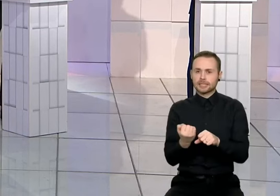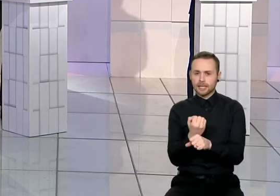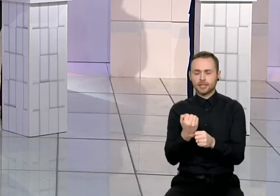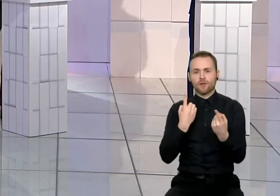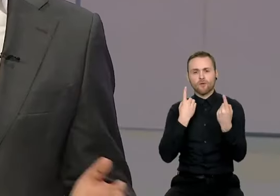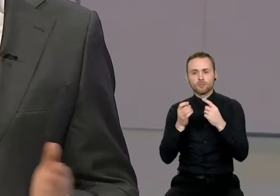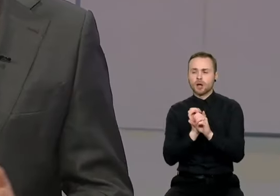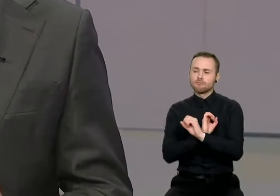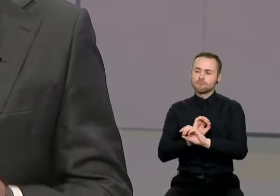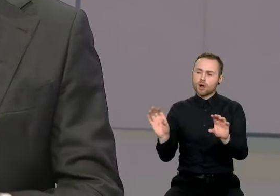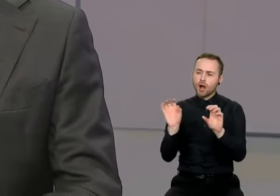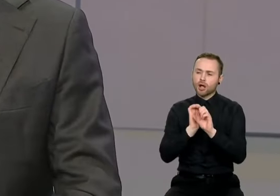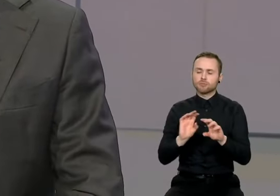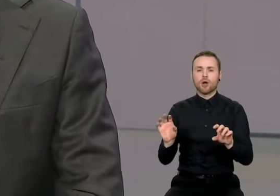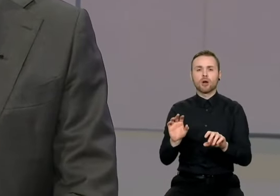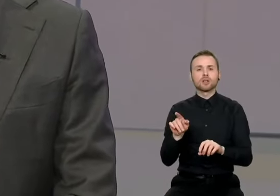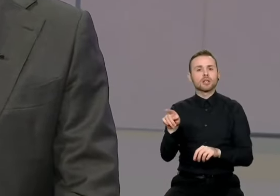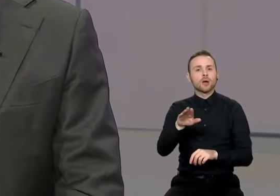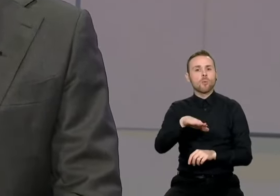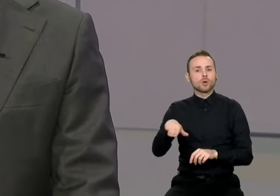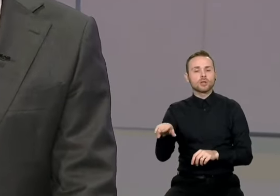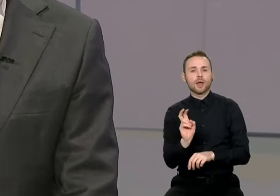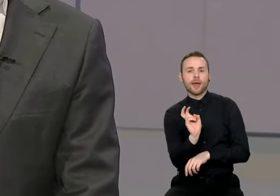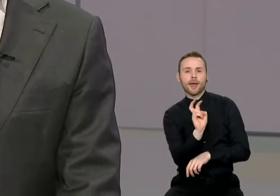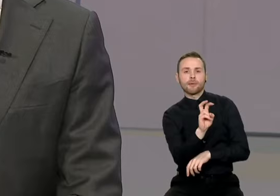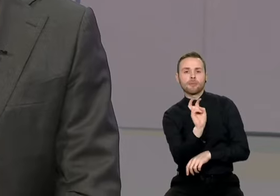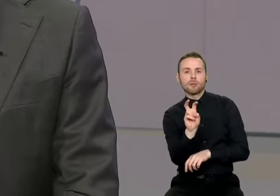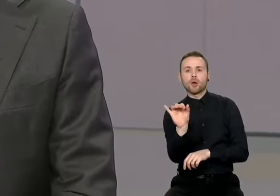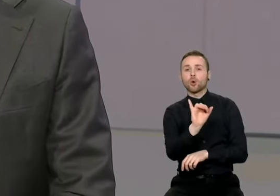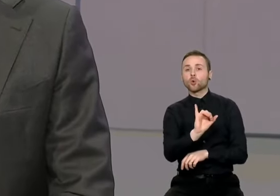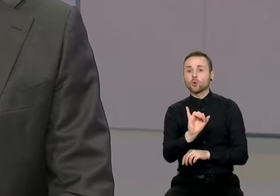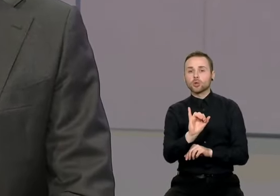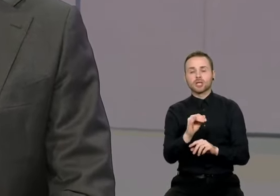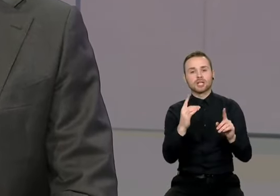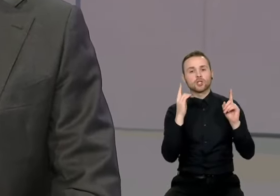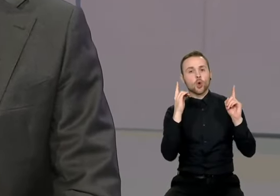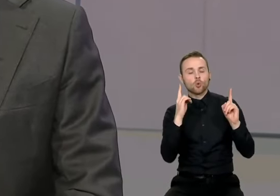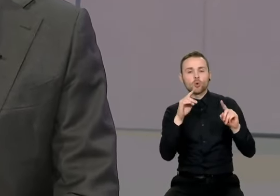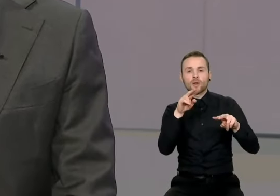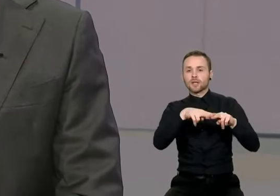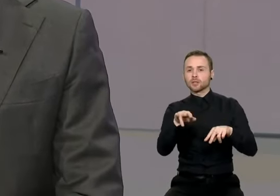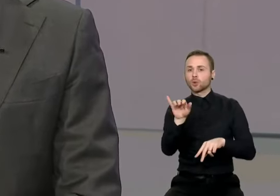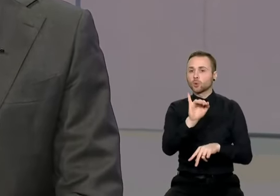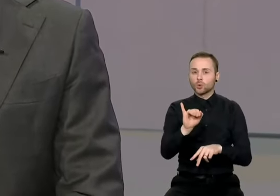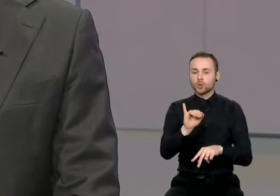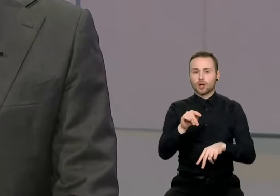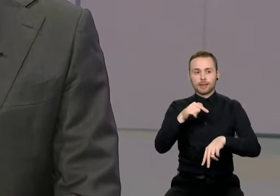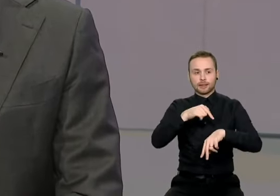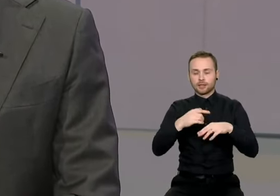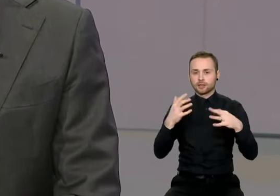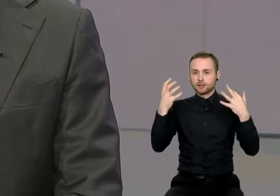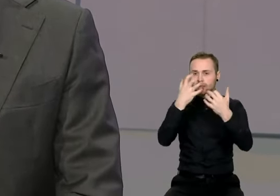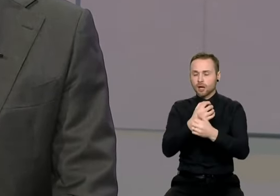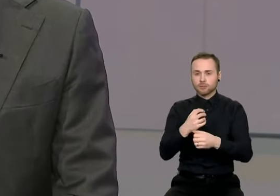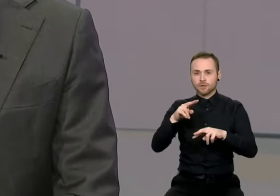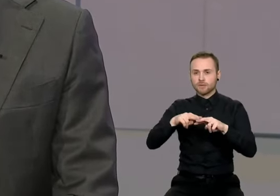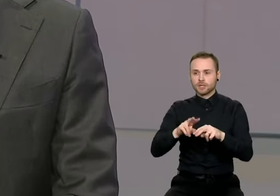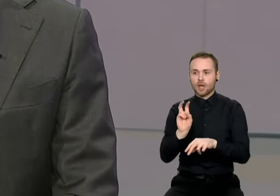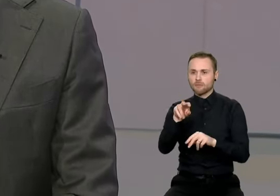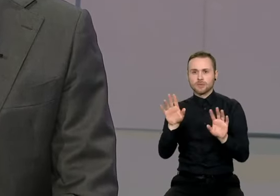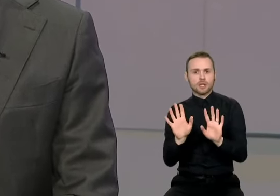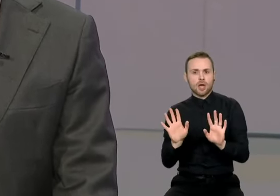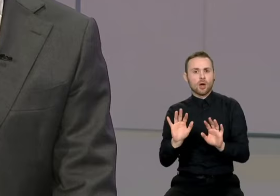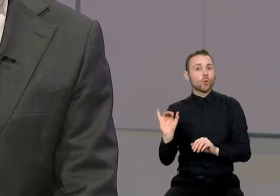kur jie galėtų lankytis saugiai ir kur neverta tam tikrų paros metų būti. Taip, kad tų